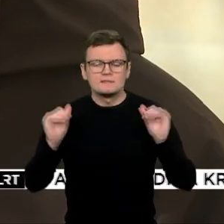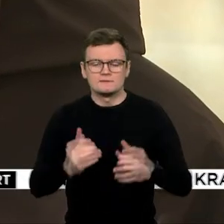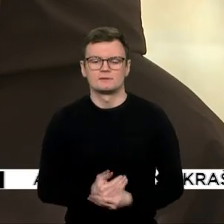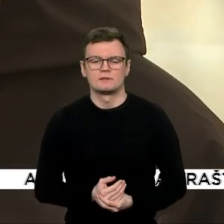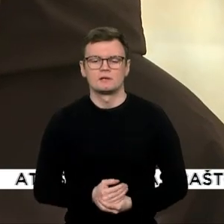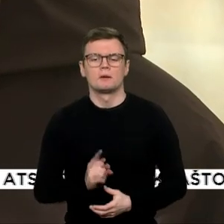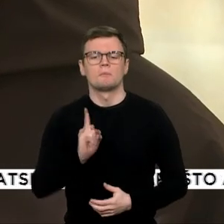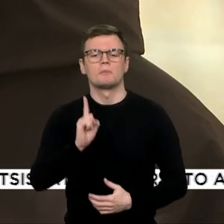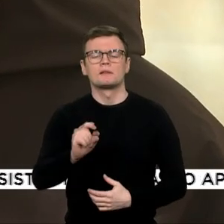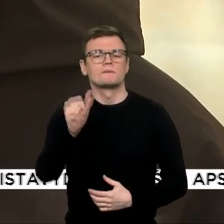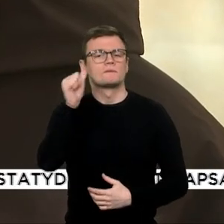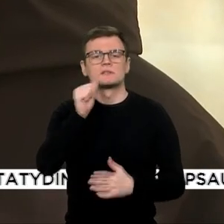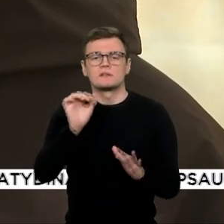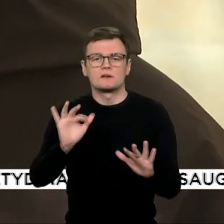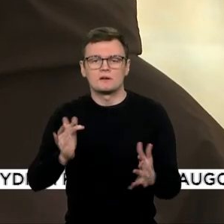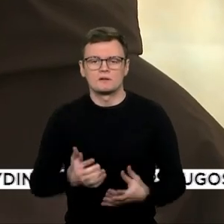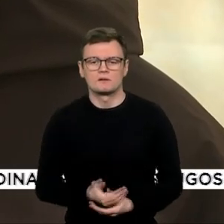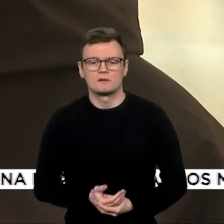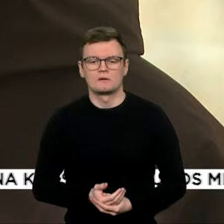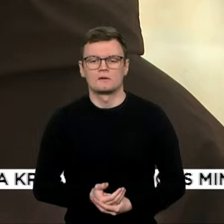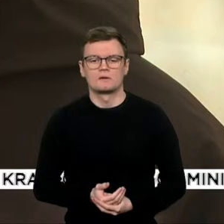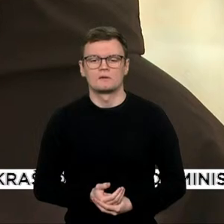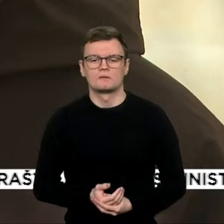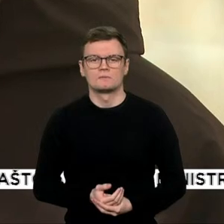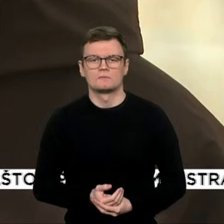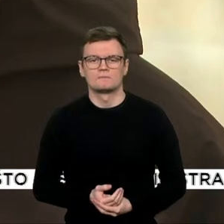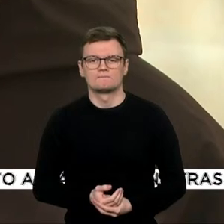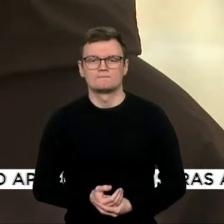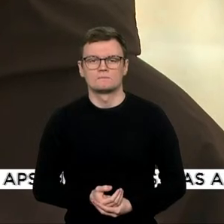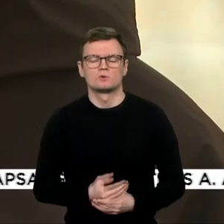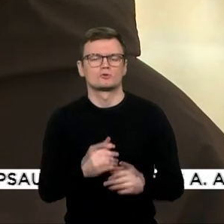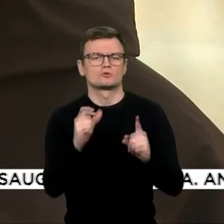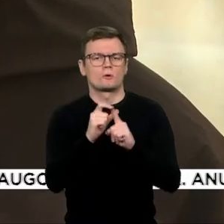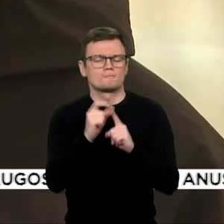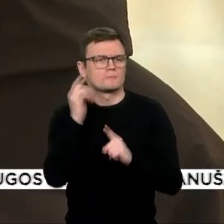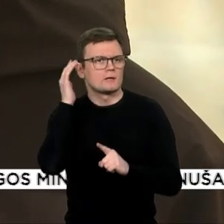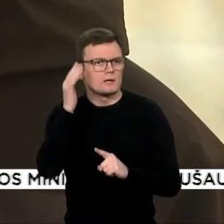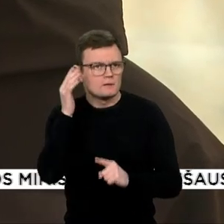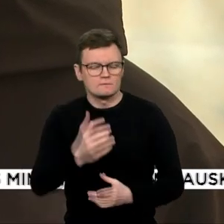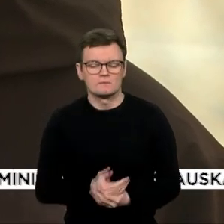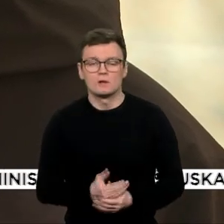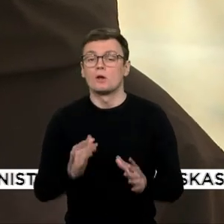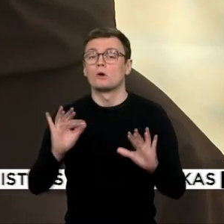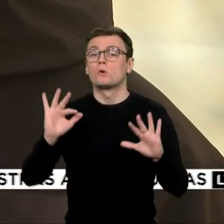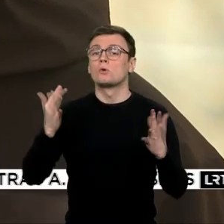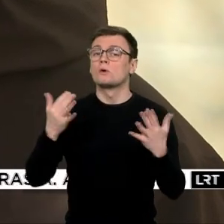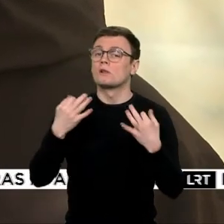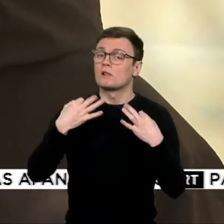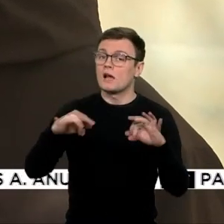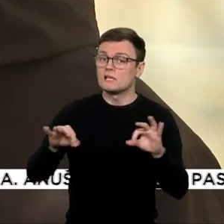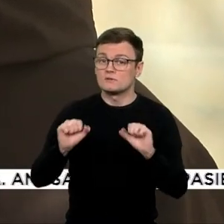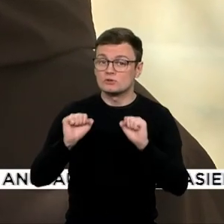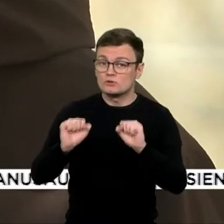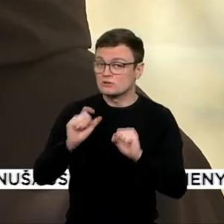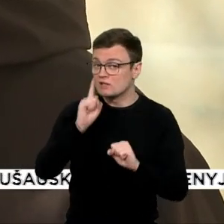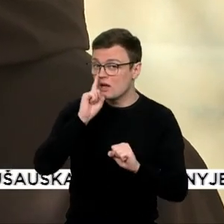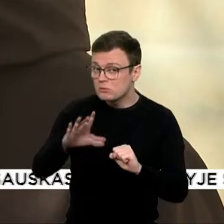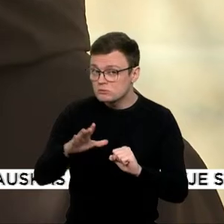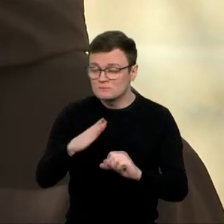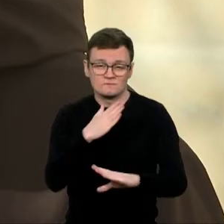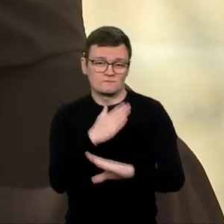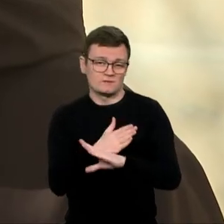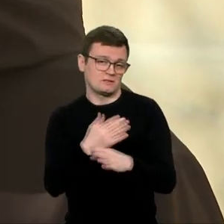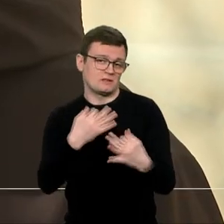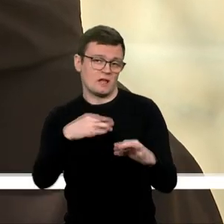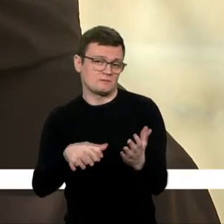monsignioro Alfonsus Varinskas žodžiai. Jeigu niekas nemiršta už laisvę, miršta laisvę. Ir jis yra